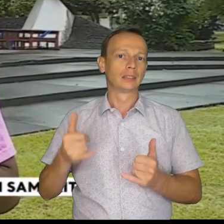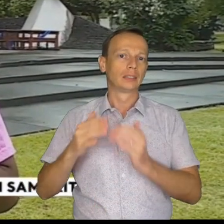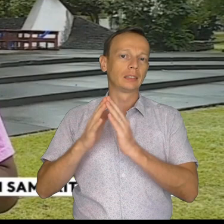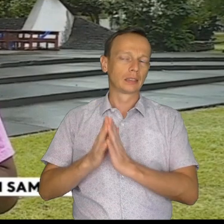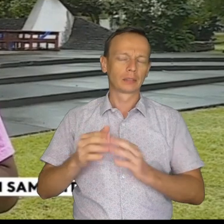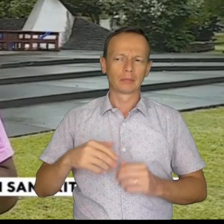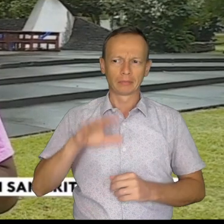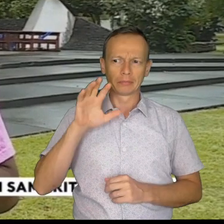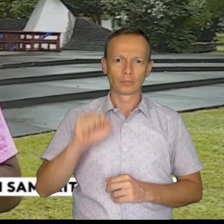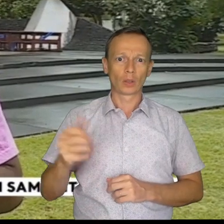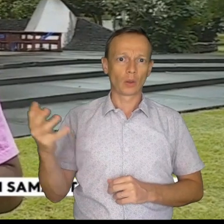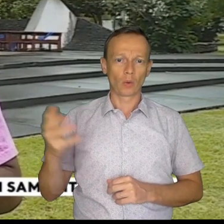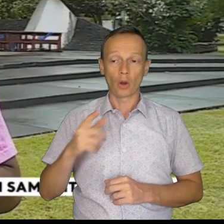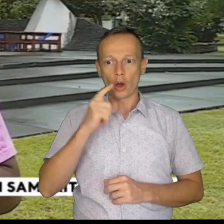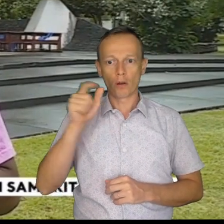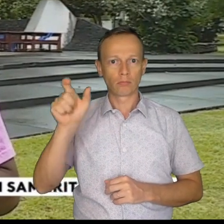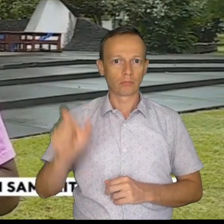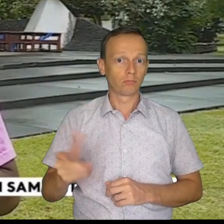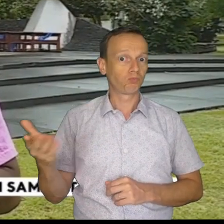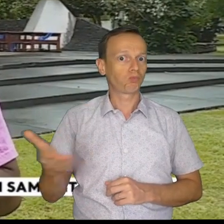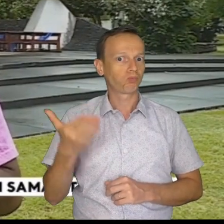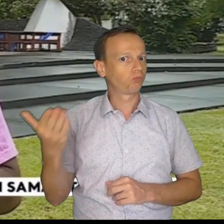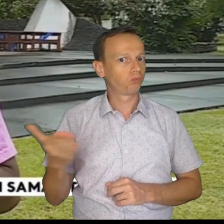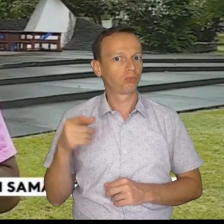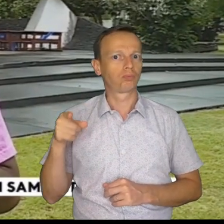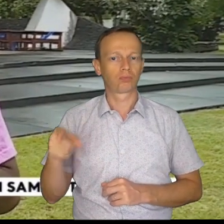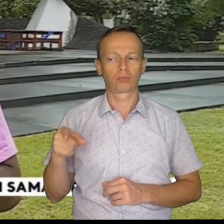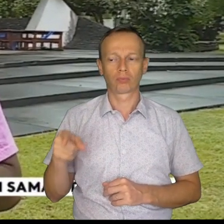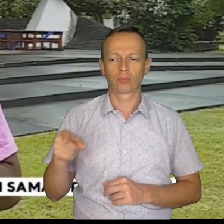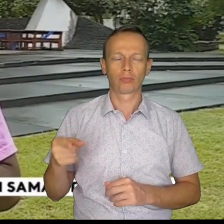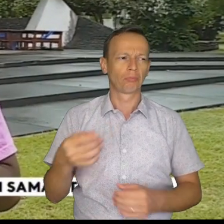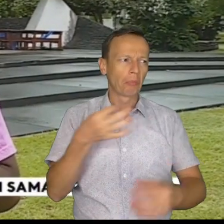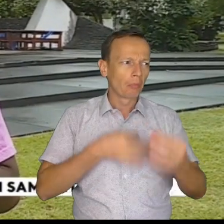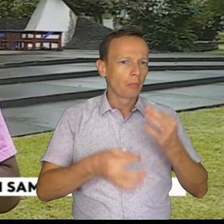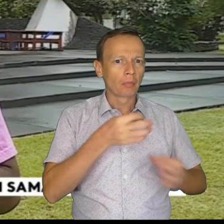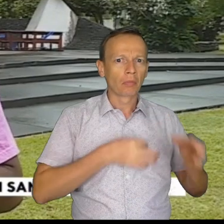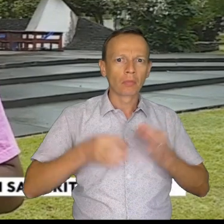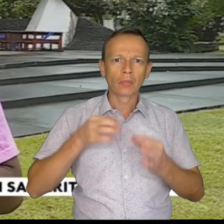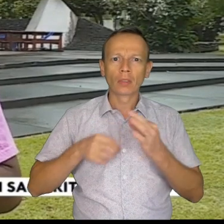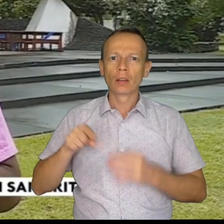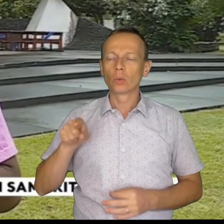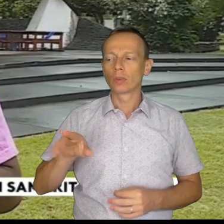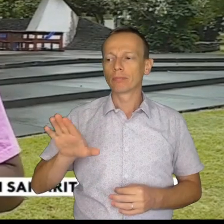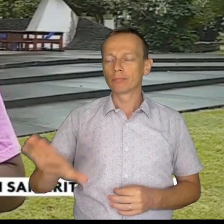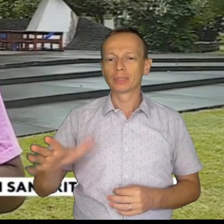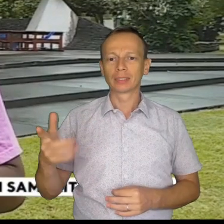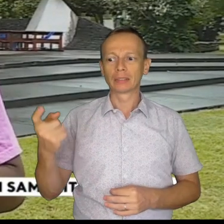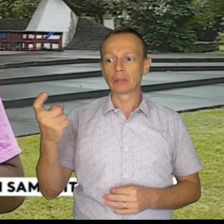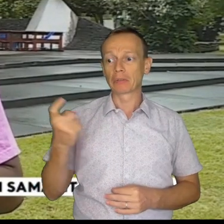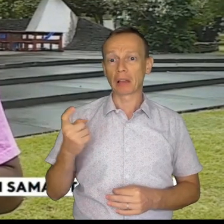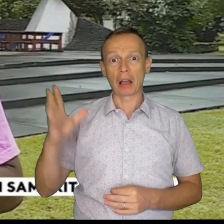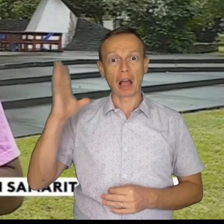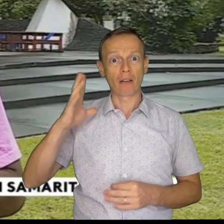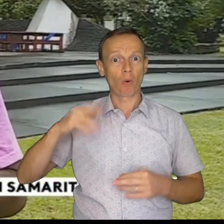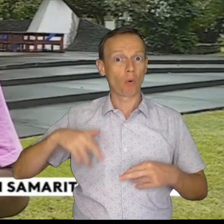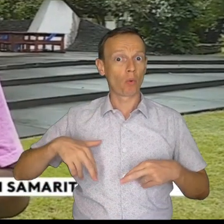retenir de ce grand monsieur, c'est ce qui nous a été rapporté, c'est que c'était quelqu'un qui venait de la rue, qui s'en